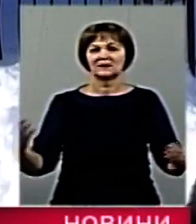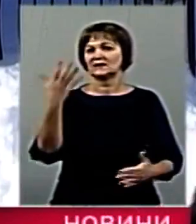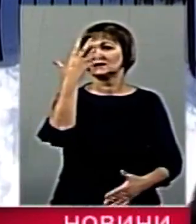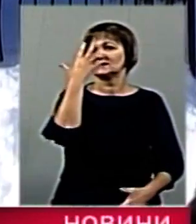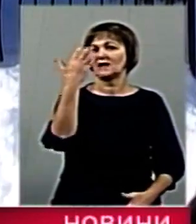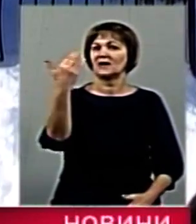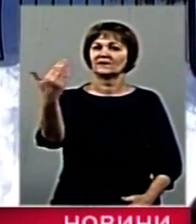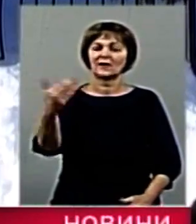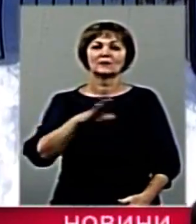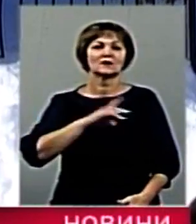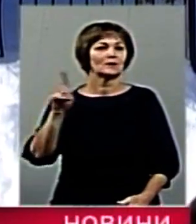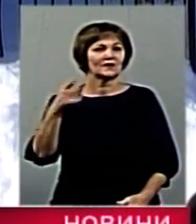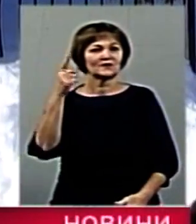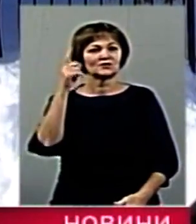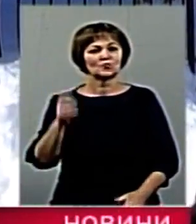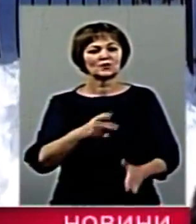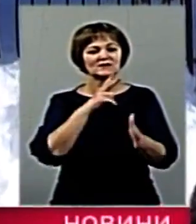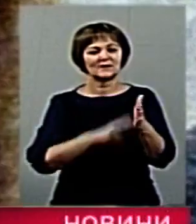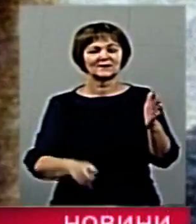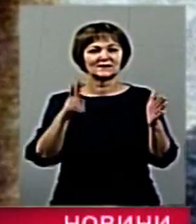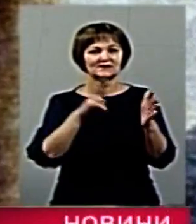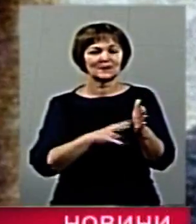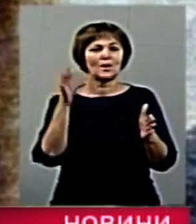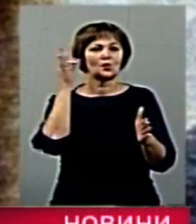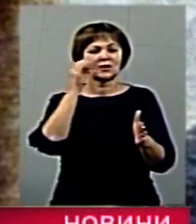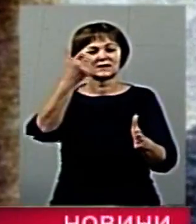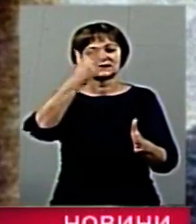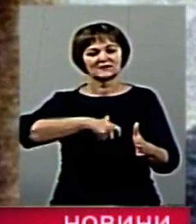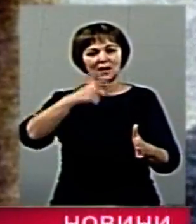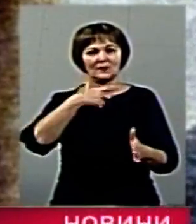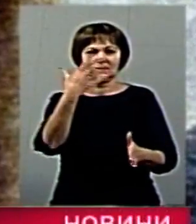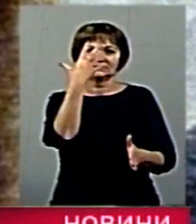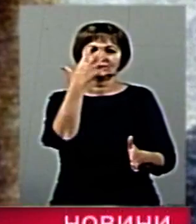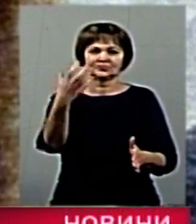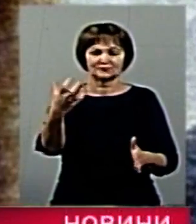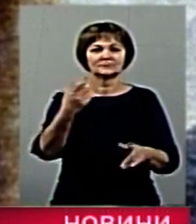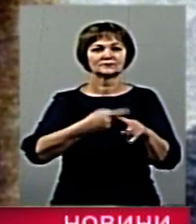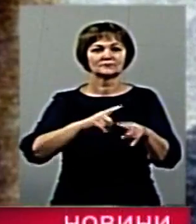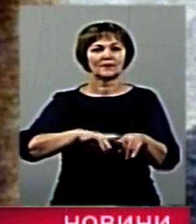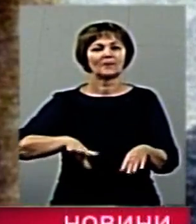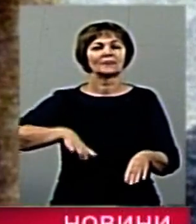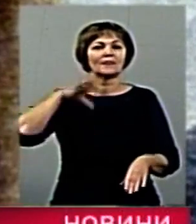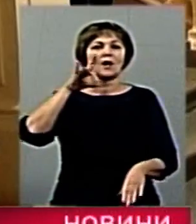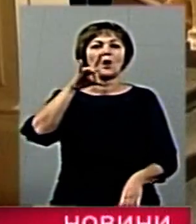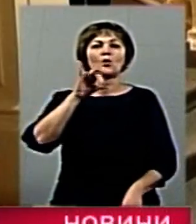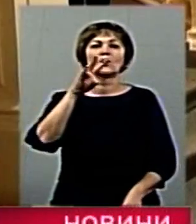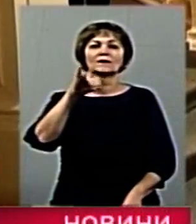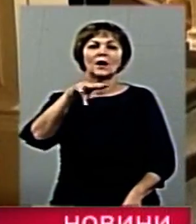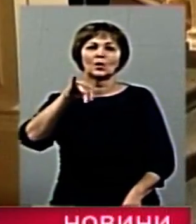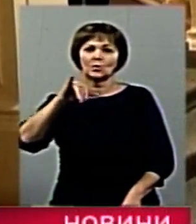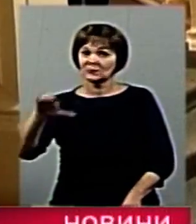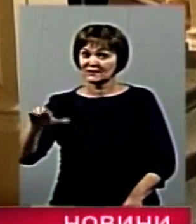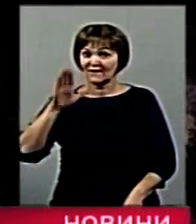перше селфі було зроблено 177 років тому. Себе на фото закарбував филадельфійський фотограф Роберт Корнеліус. У